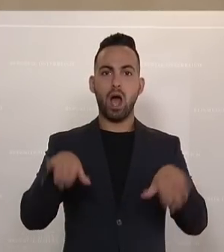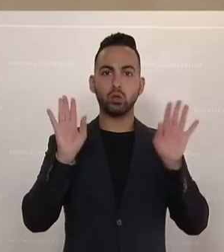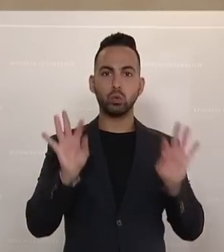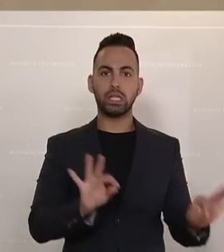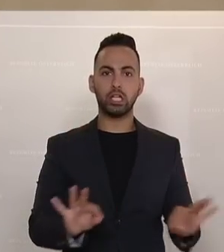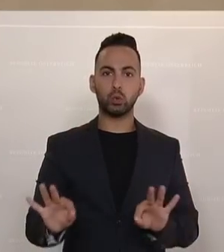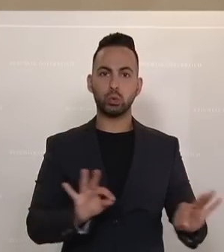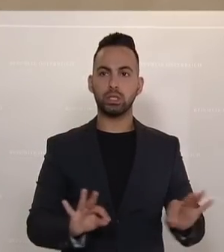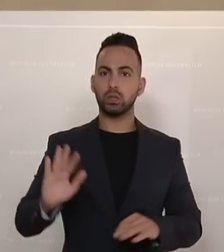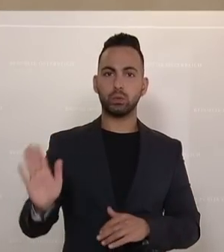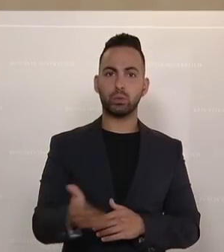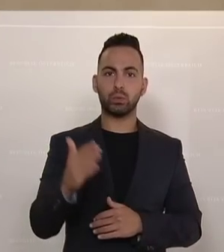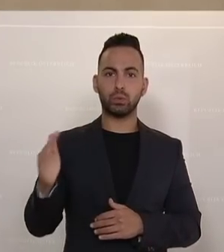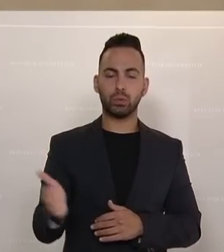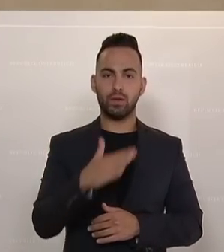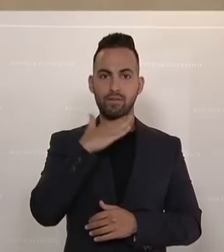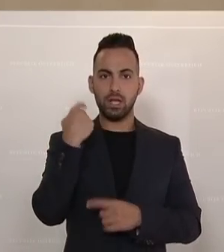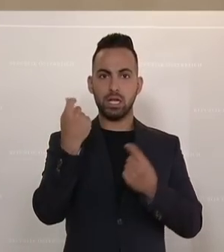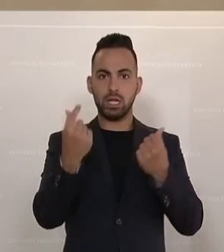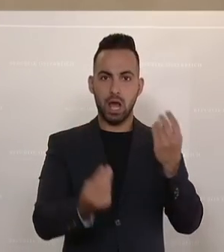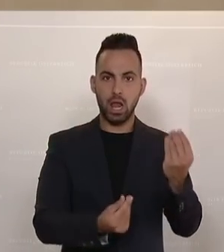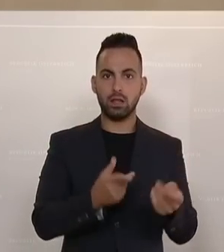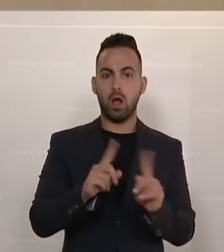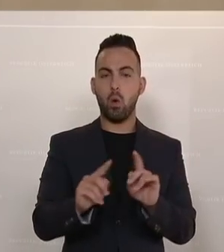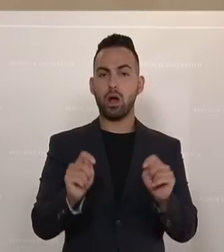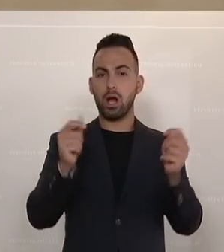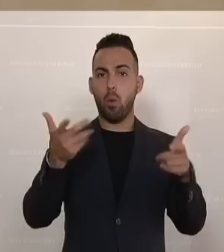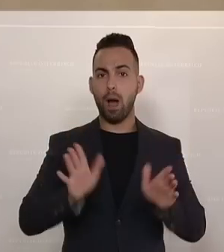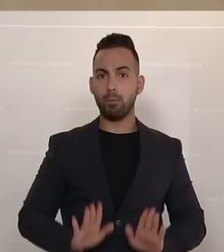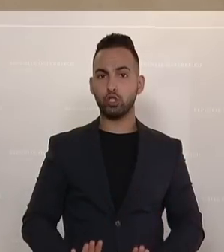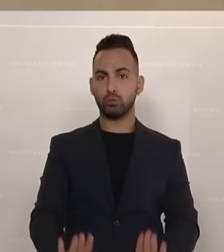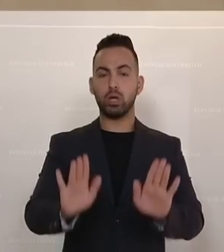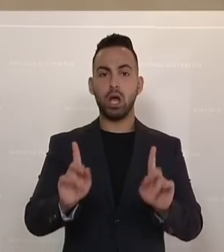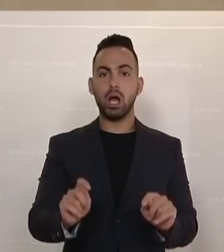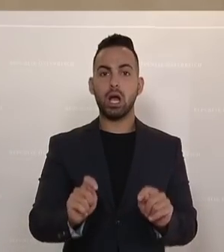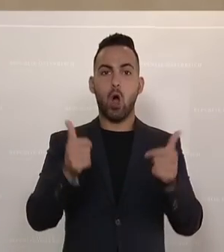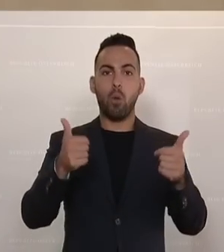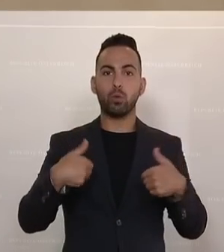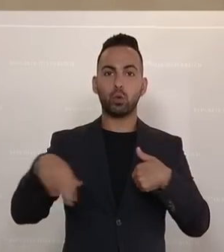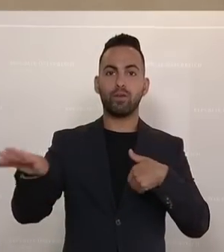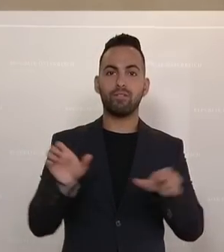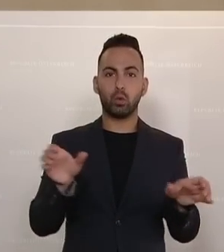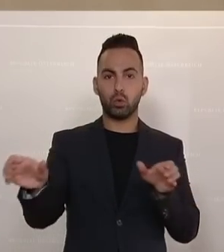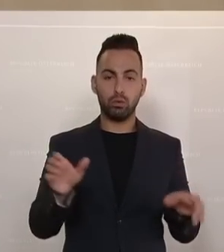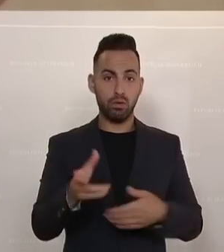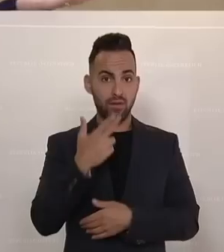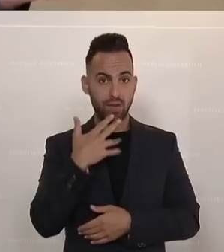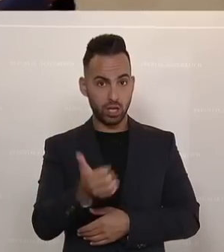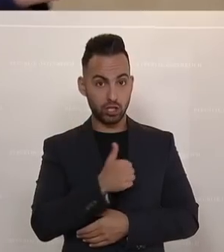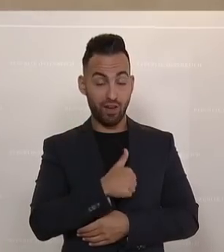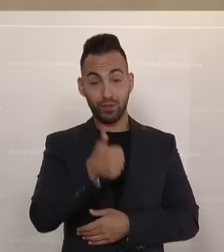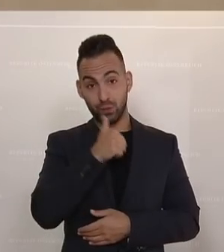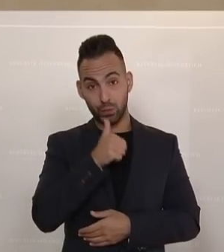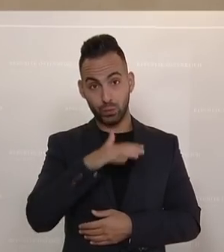dranhängt, wo viel, viel Geld fließt. Wir haben kaum Abschiebungen und Rückführungen. Das heißt, wer hat sich durchgesetzt? Die grüne